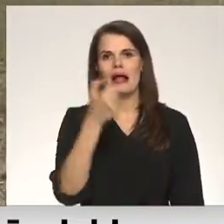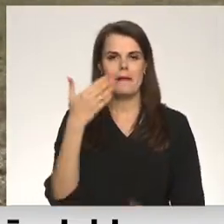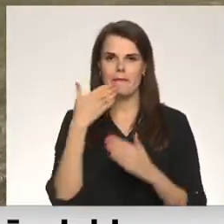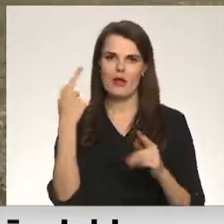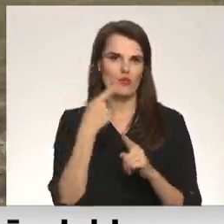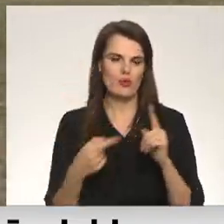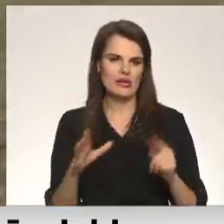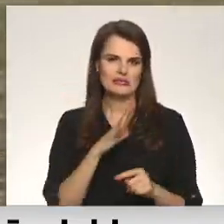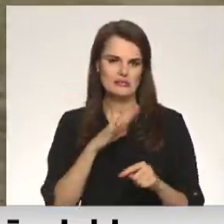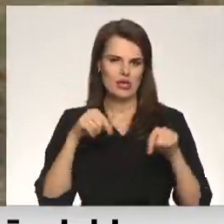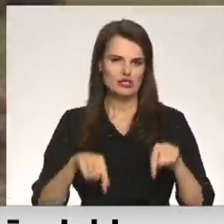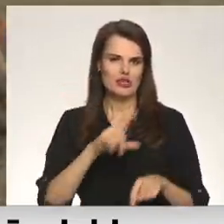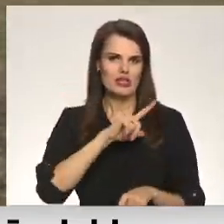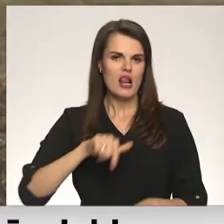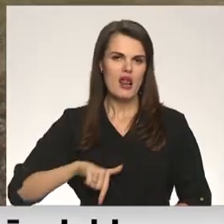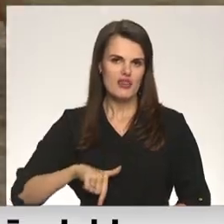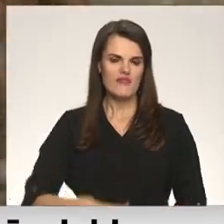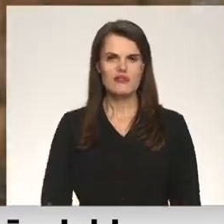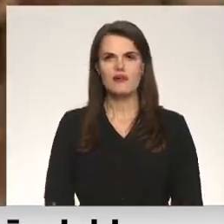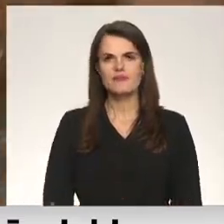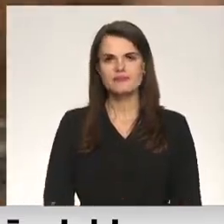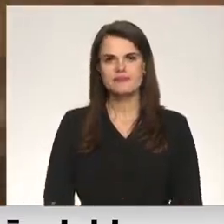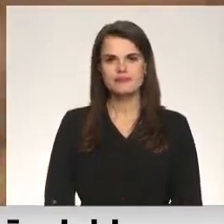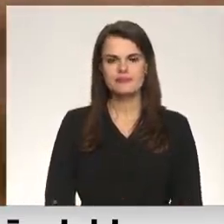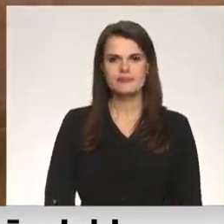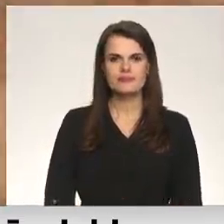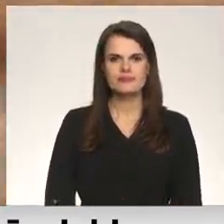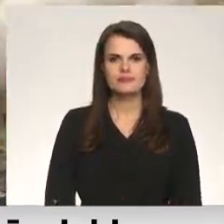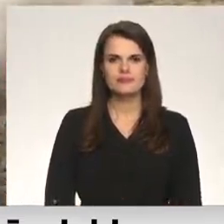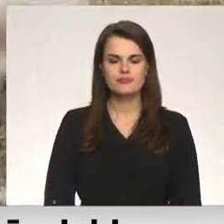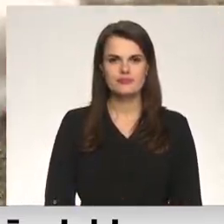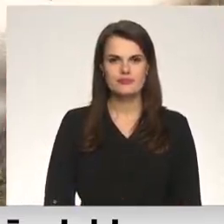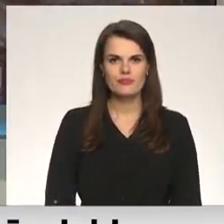gadā. Beatrisa Jakobsona Andrejs Mažāns, Latgās regionālā televīzija.